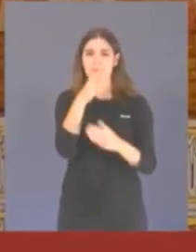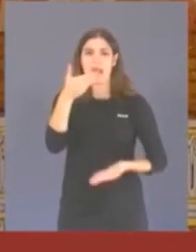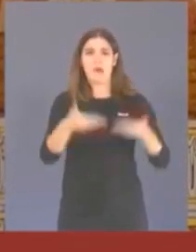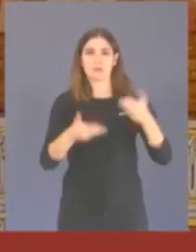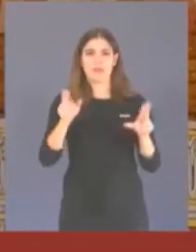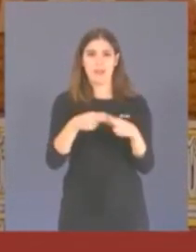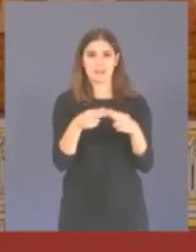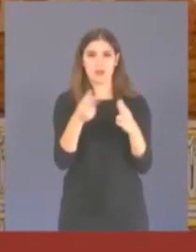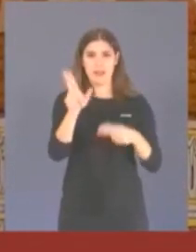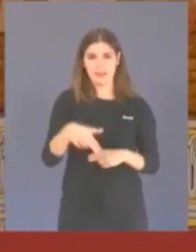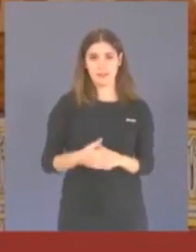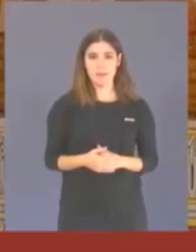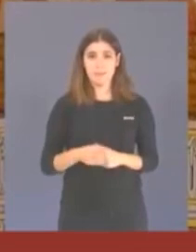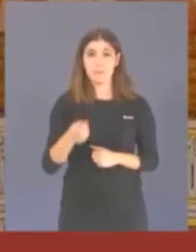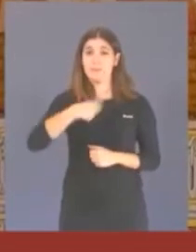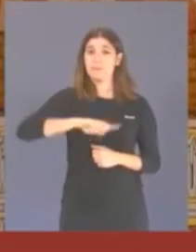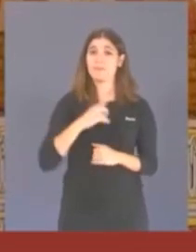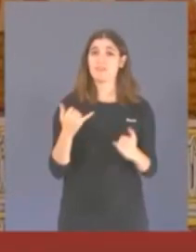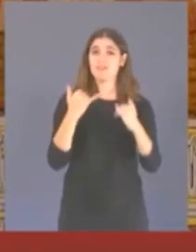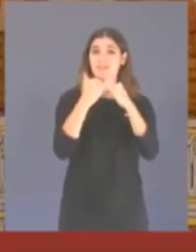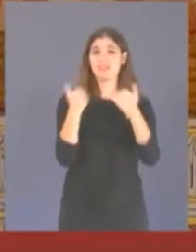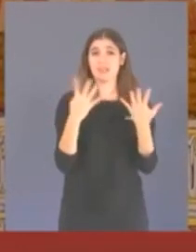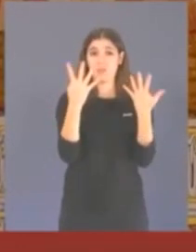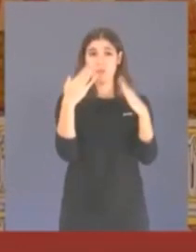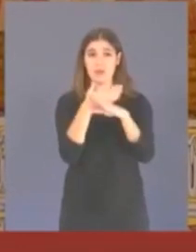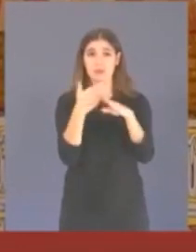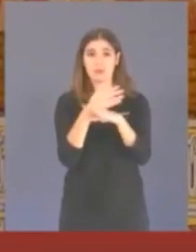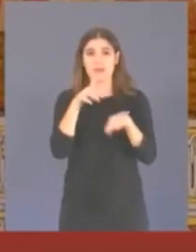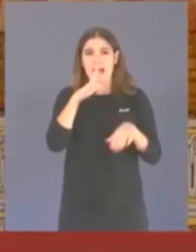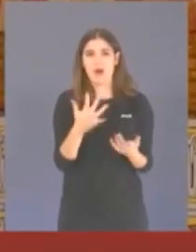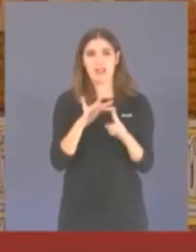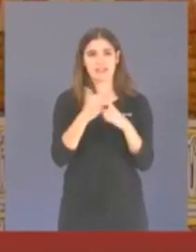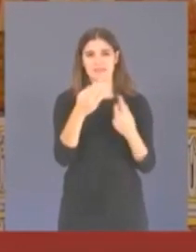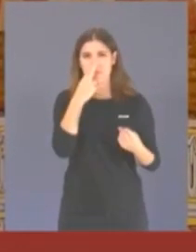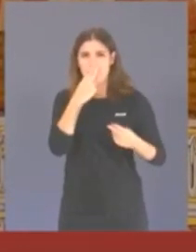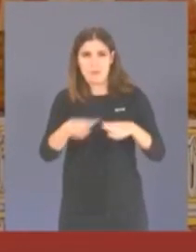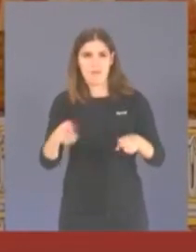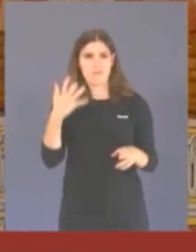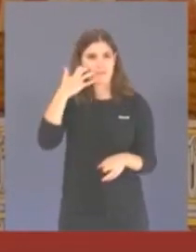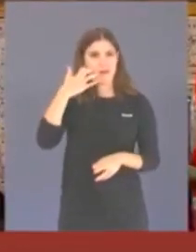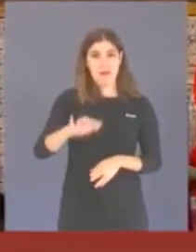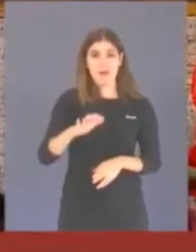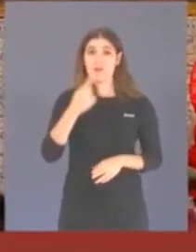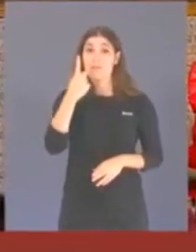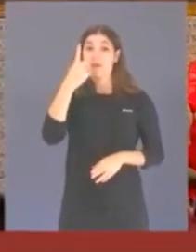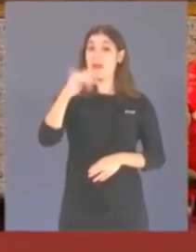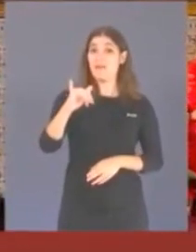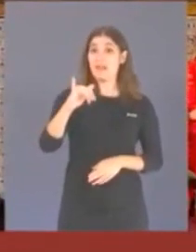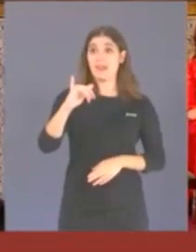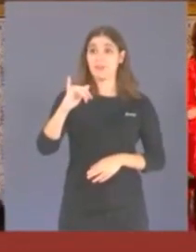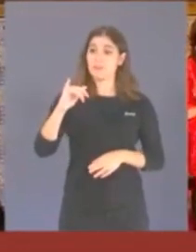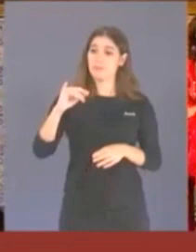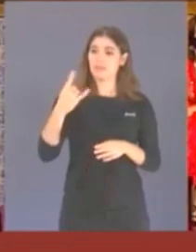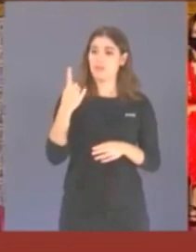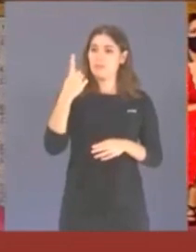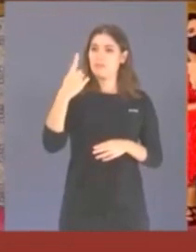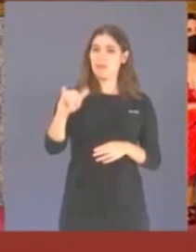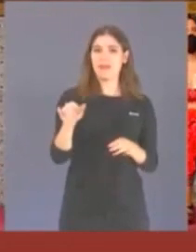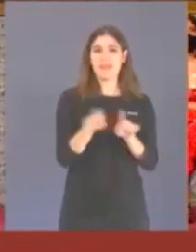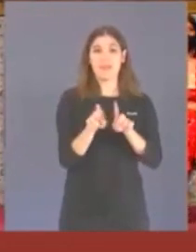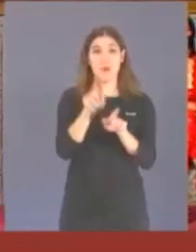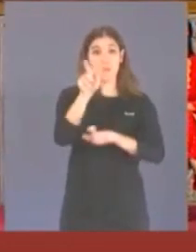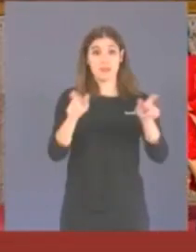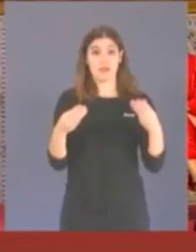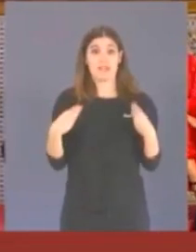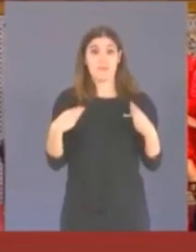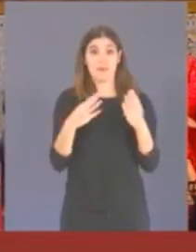social. Celebrem este 9 d'octubre en circumstàncies excepcionals. No és la primera volta que les valencianes i valencians